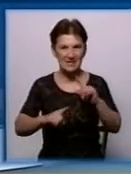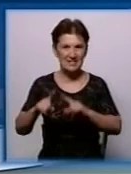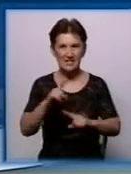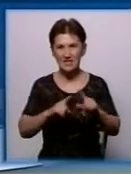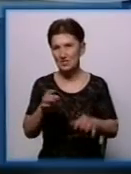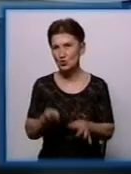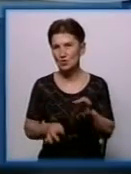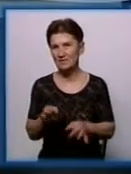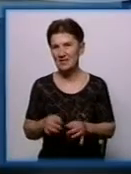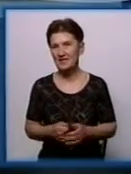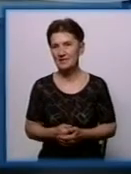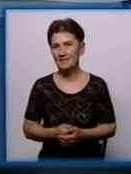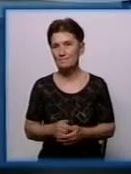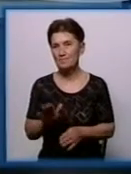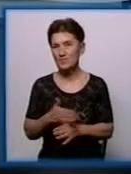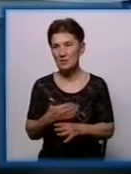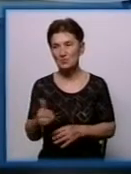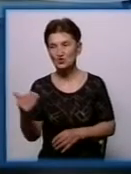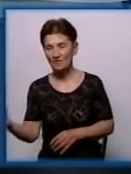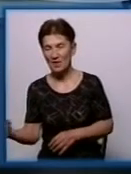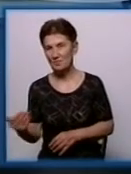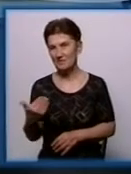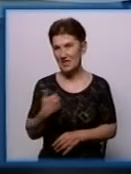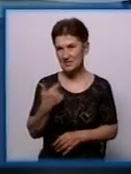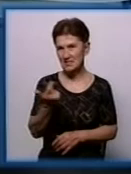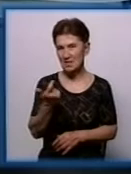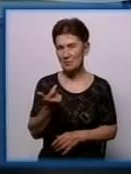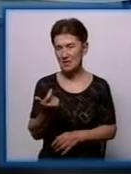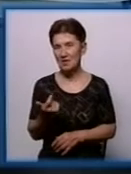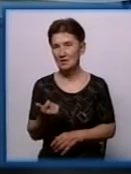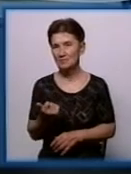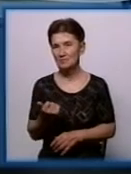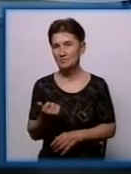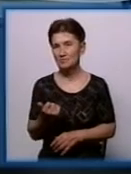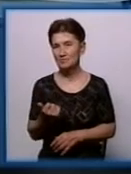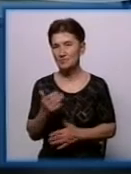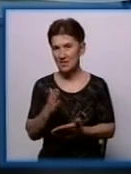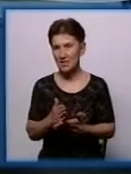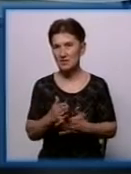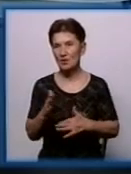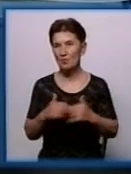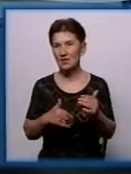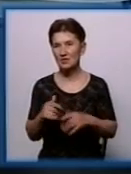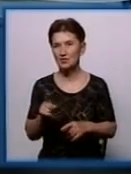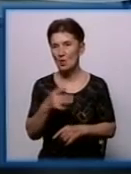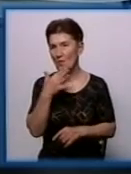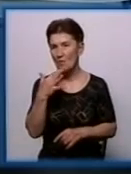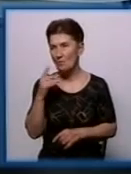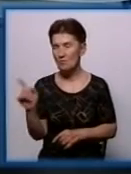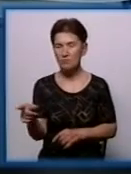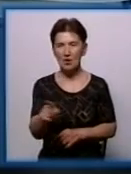встановлюються між нами і власниками. Якщо вони згодні. Є в практиці, що багато там власників